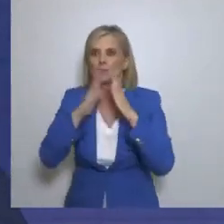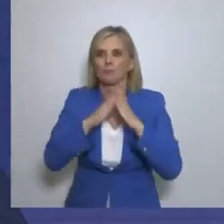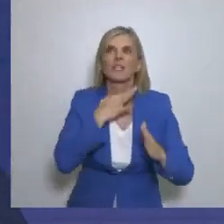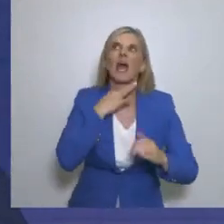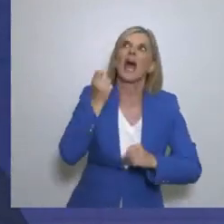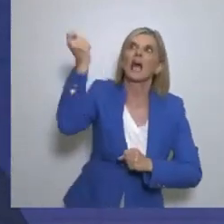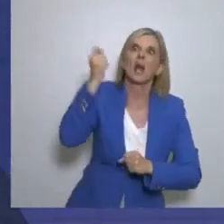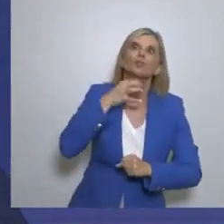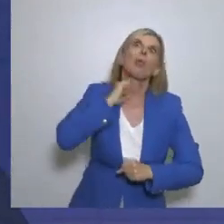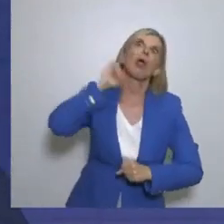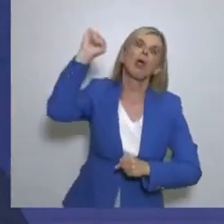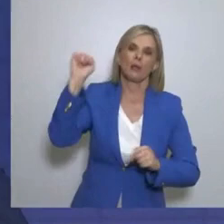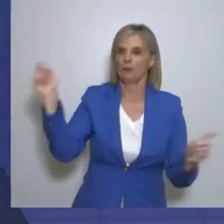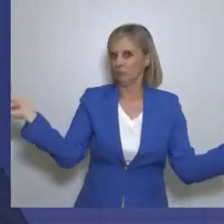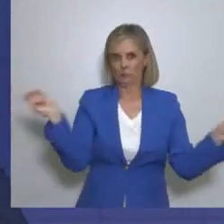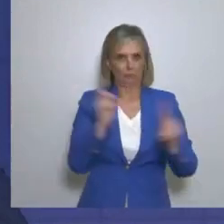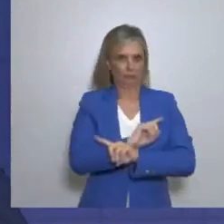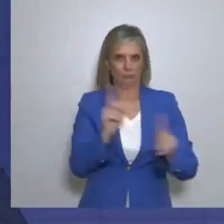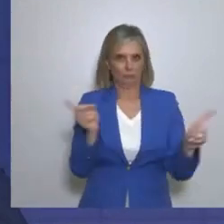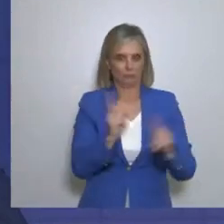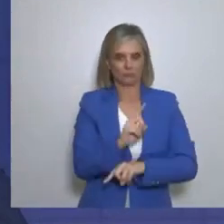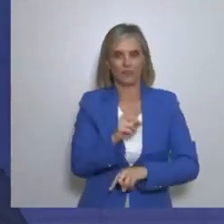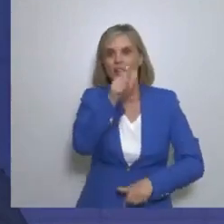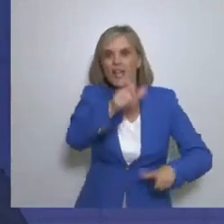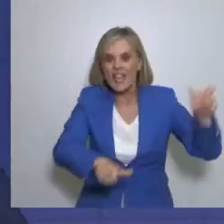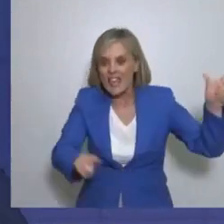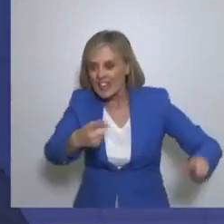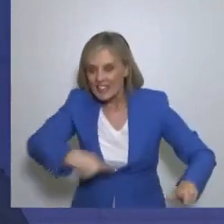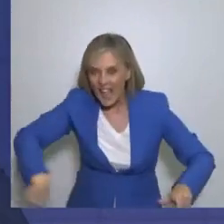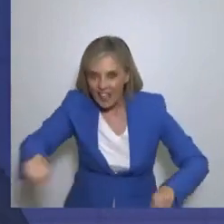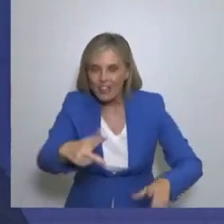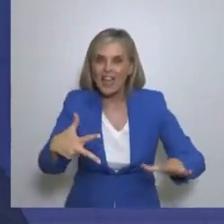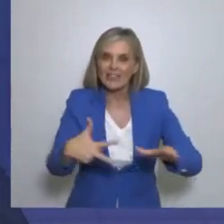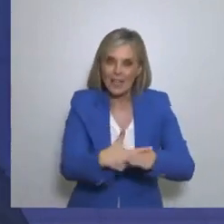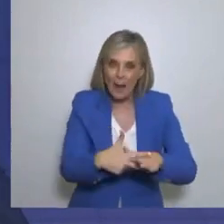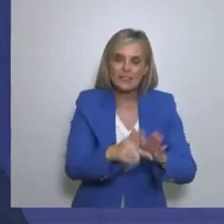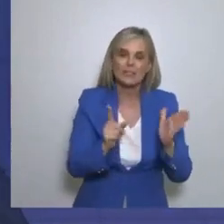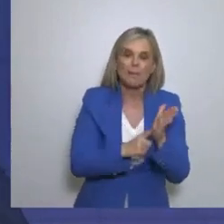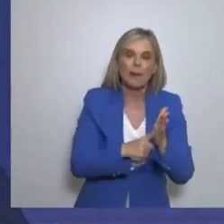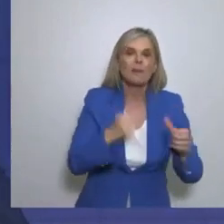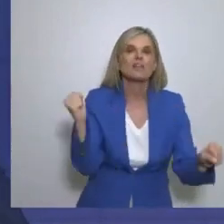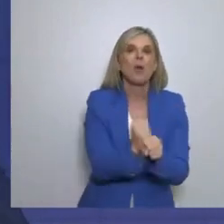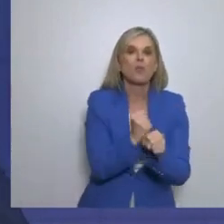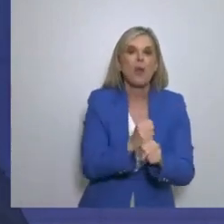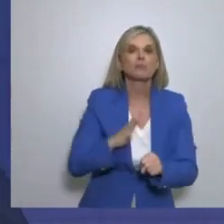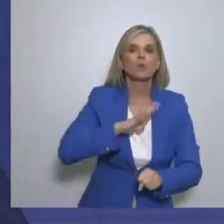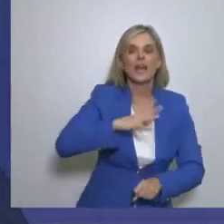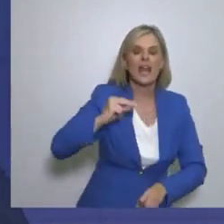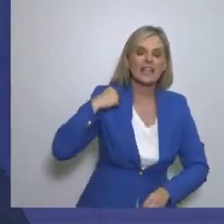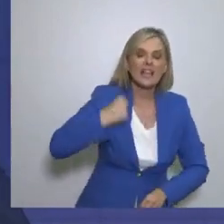οικονομίας μας Που θα προέλθει μέσα από τα ίδια τα τραπεζικά ιδρύματα Που υπάρχουν στην Ελλάδα